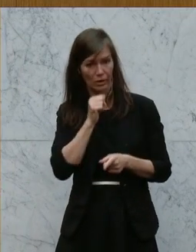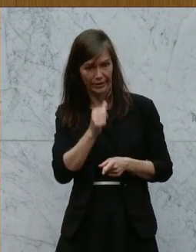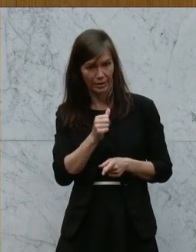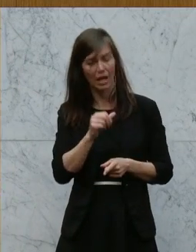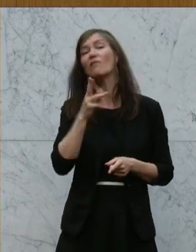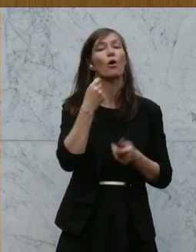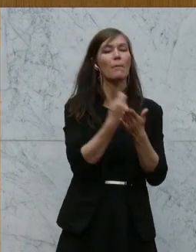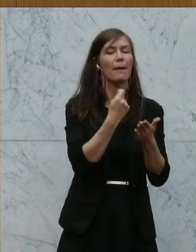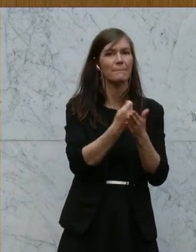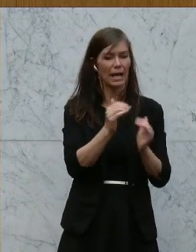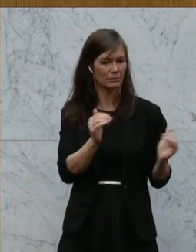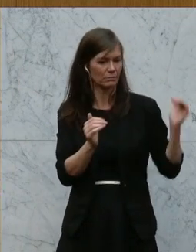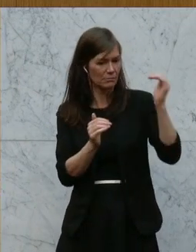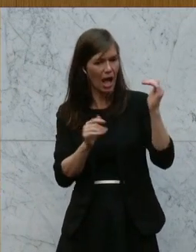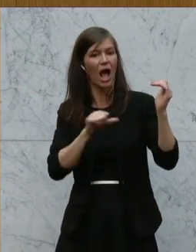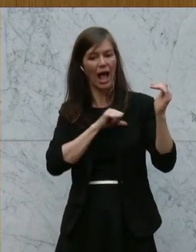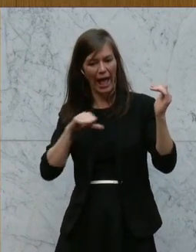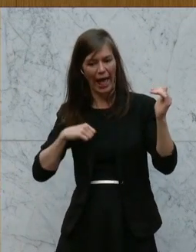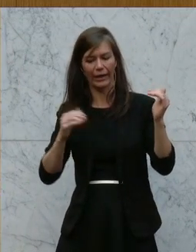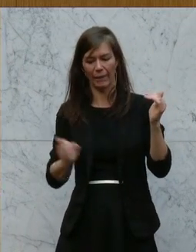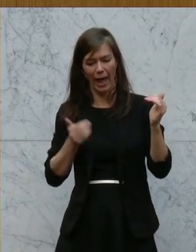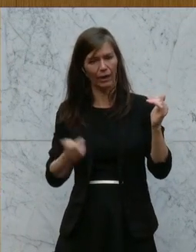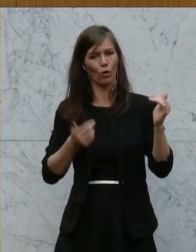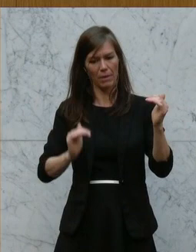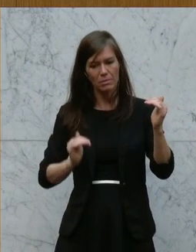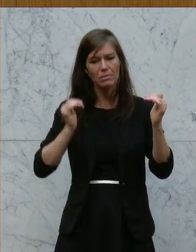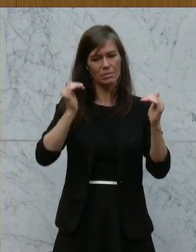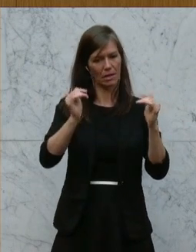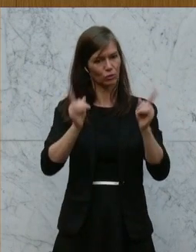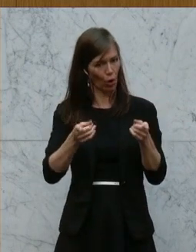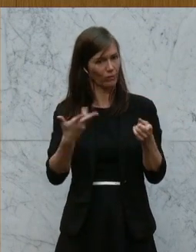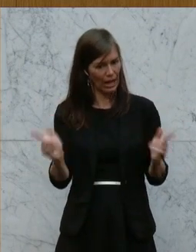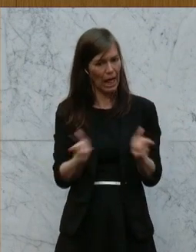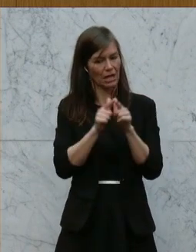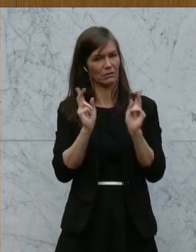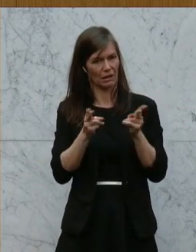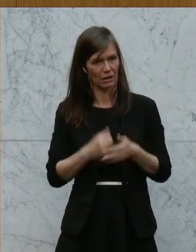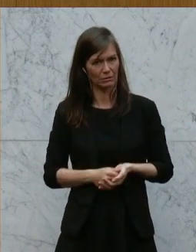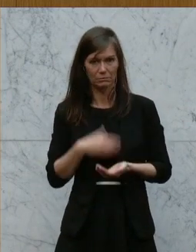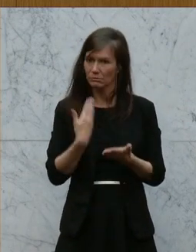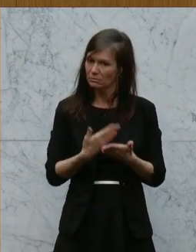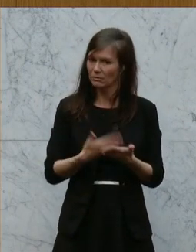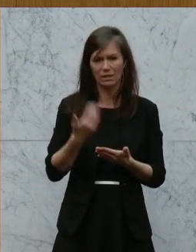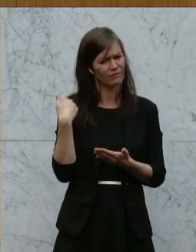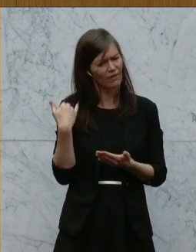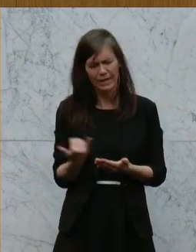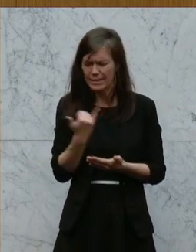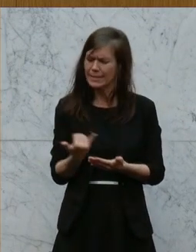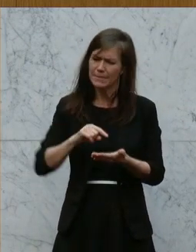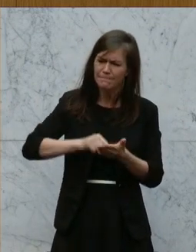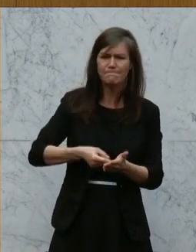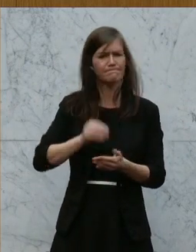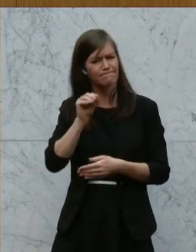sollen die Menschen auch von ihrem eigenen Einkommen mehr haben, damit sie sich mehr leisten können. Daher haben wir immer betont, wir wollen auch, dass es